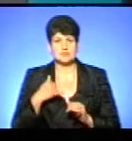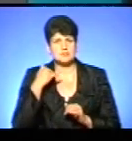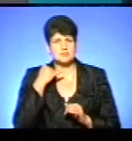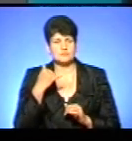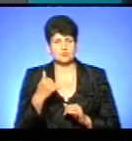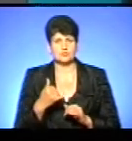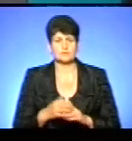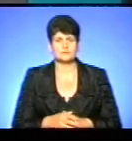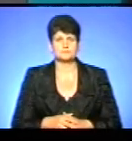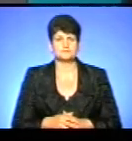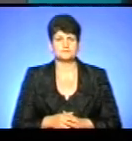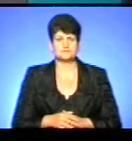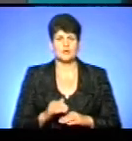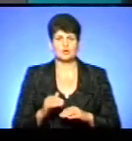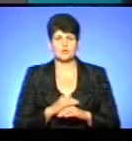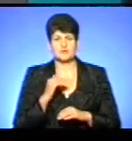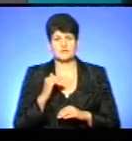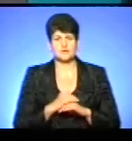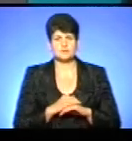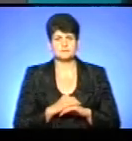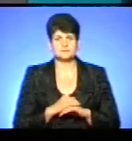глядача, я прошу його послухати. Доброго вечора.